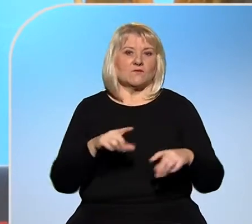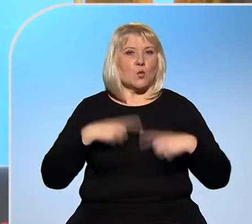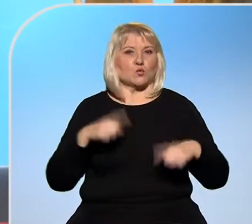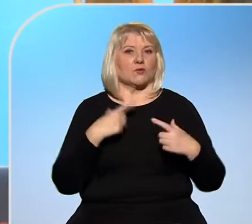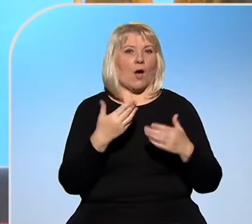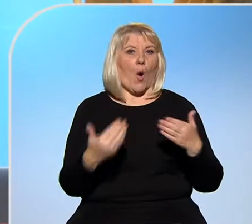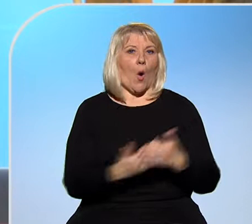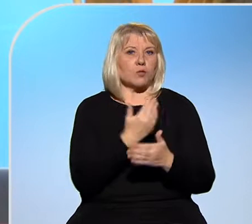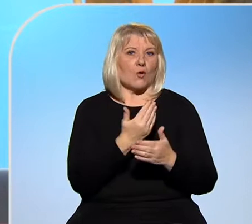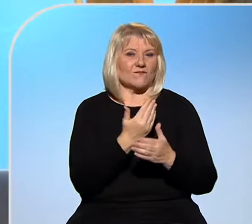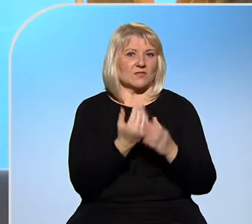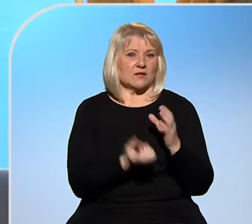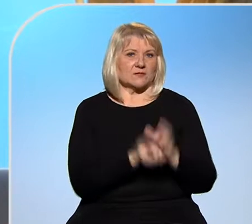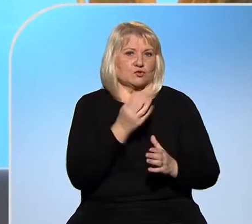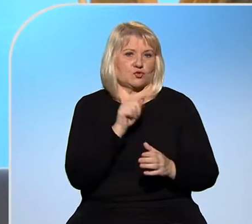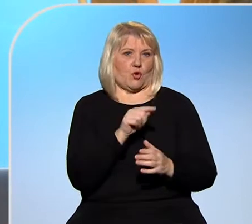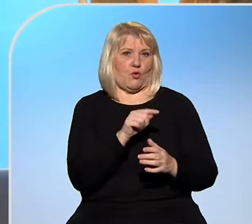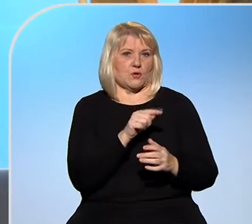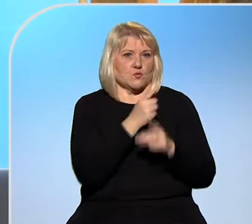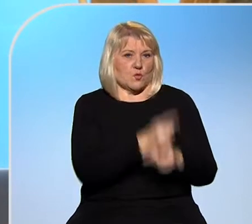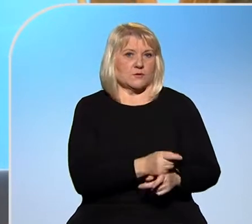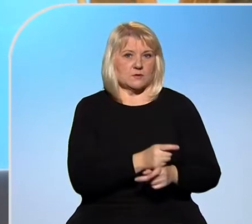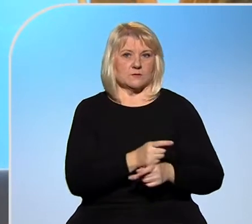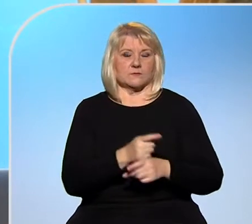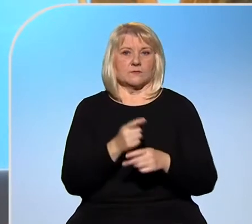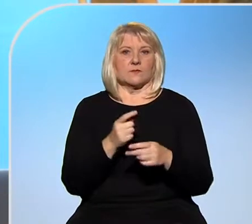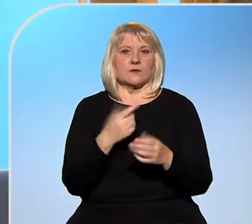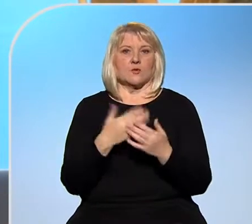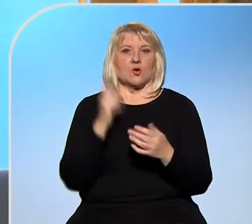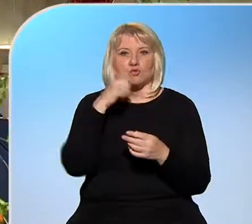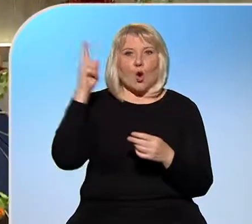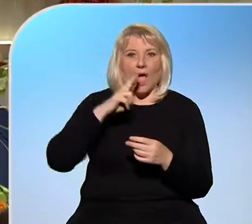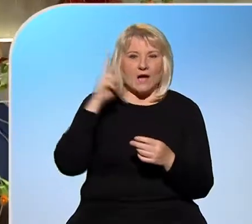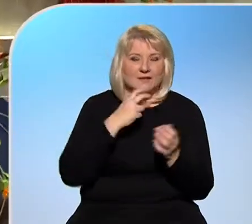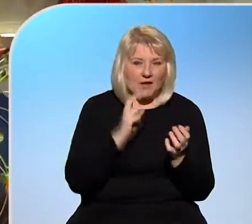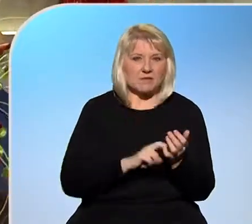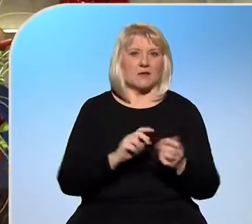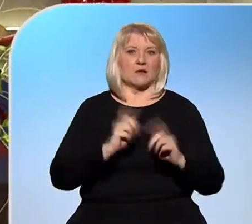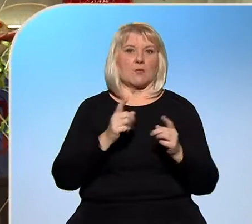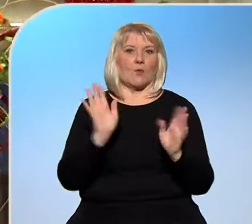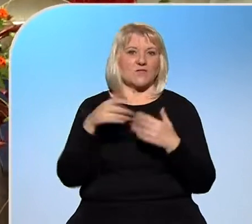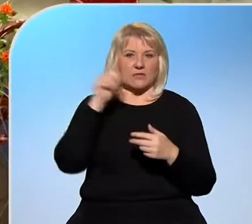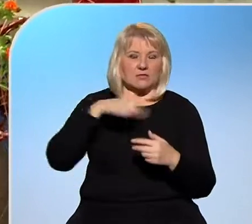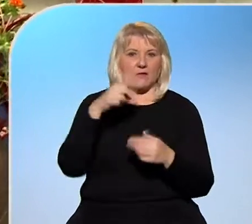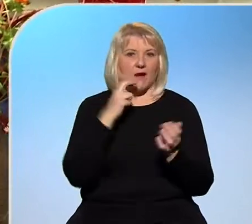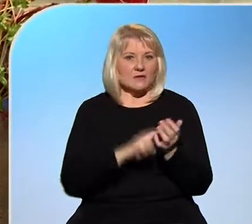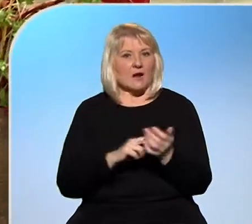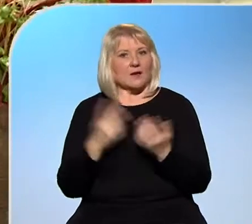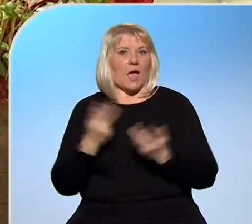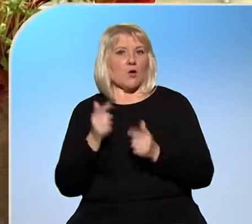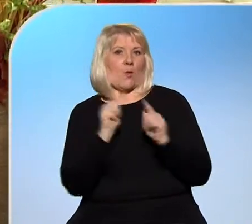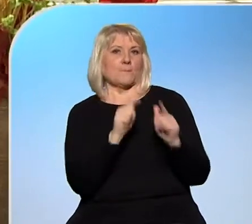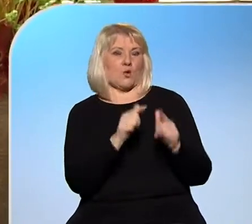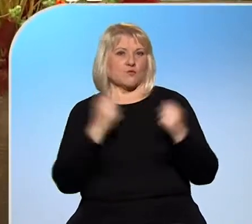energie. A to znamená, že využijeme solárních elektráden, větrných elektráden. Naopak se potlačuje v podstatě